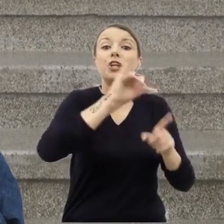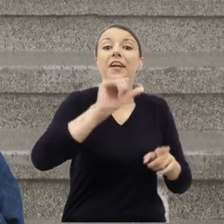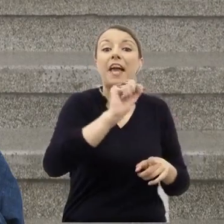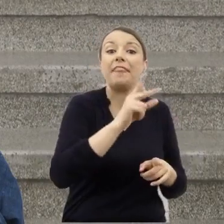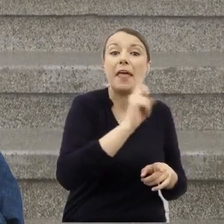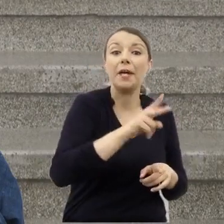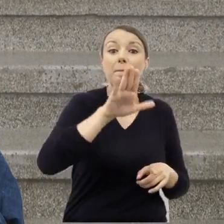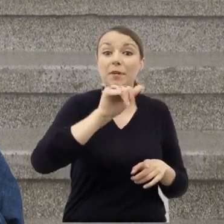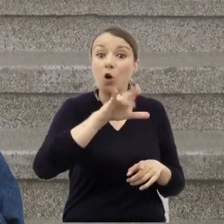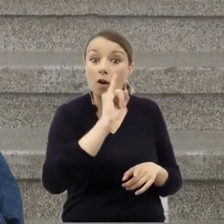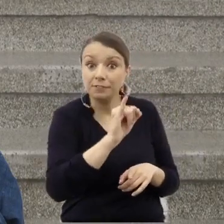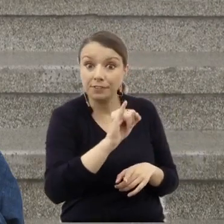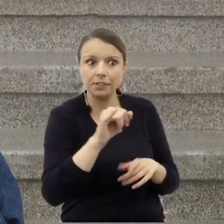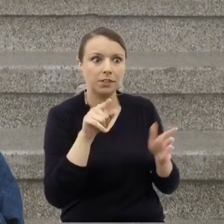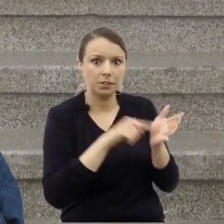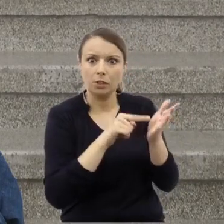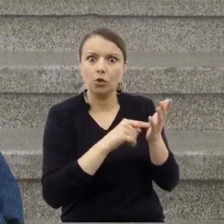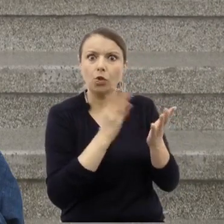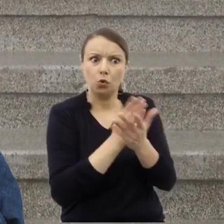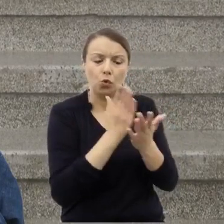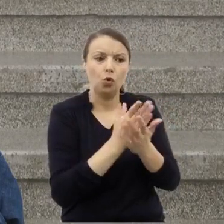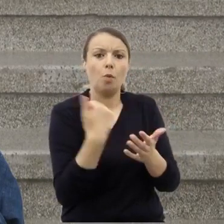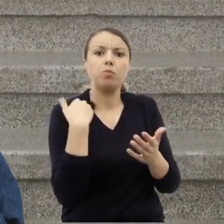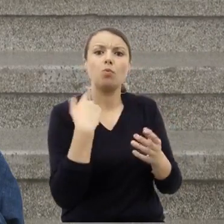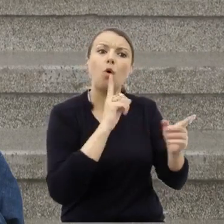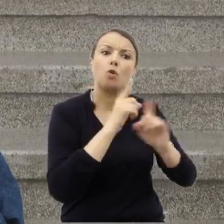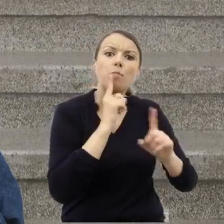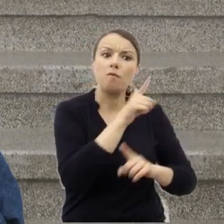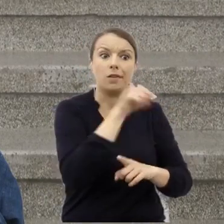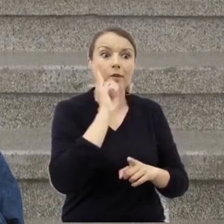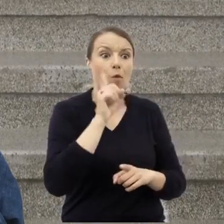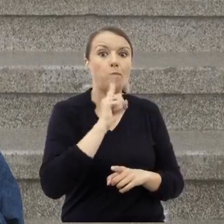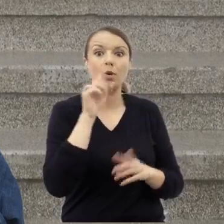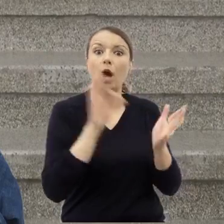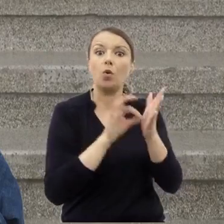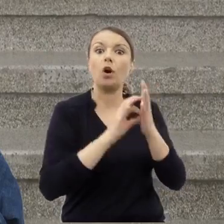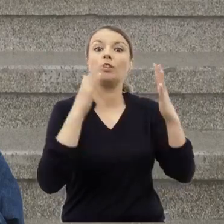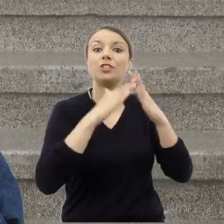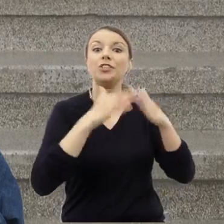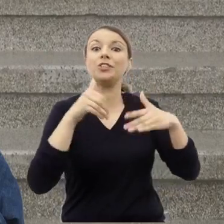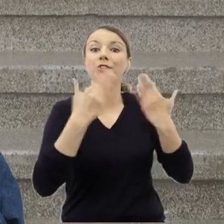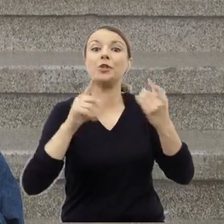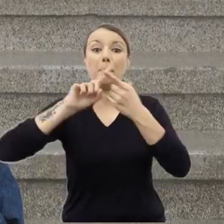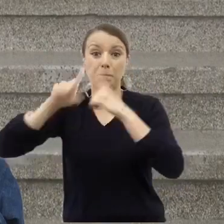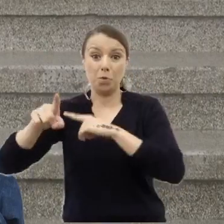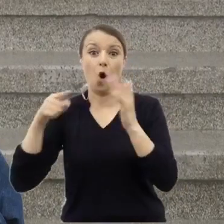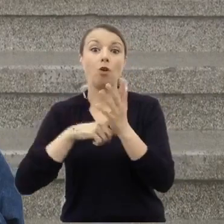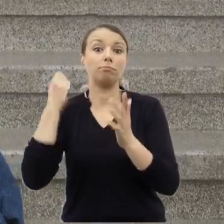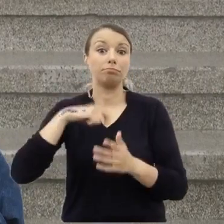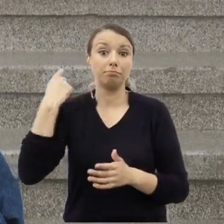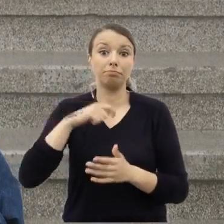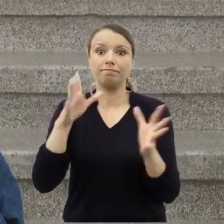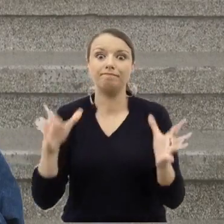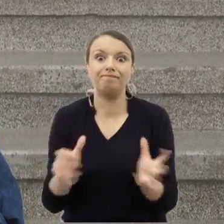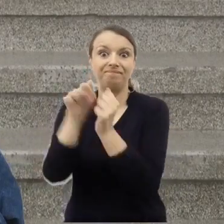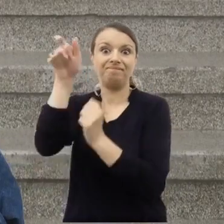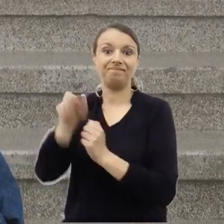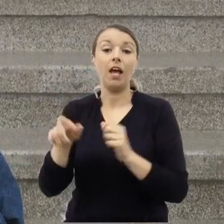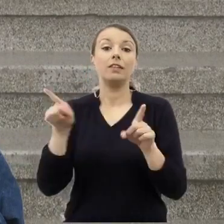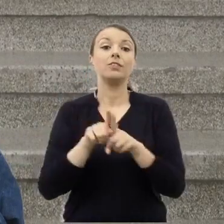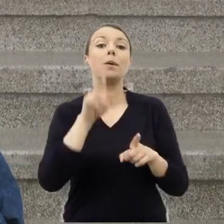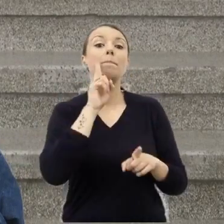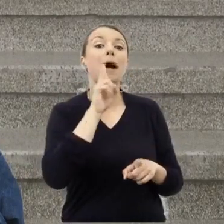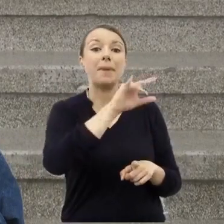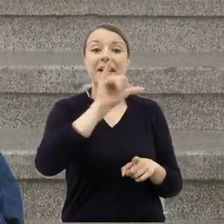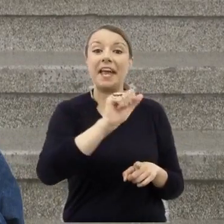tego chłopca, który znalazł się kilkadziesiąt dni po pogromie. Matka Janka Binkowskiego, który też